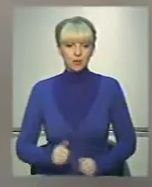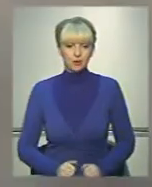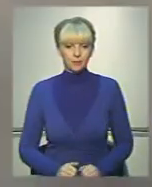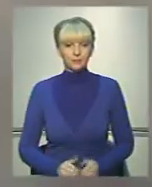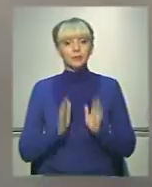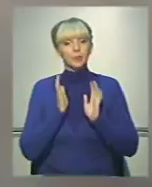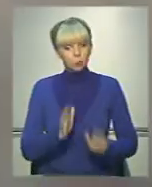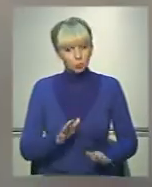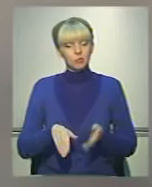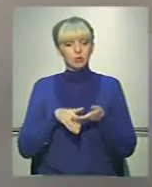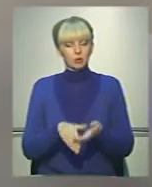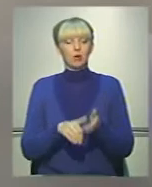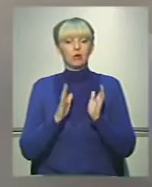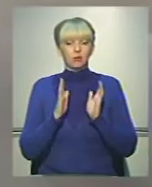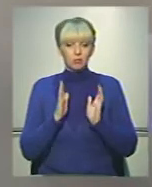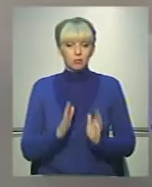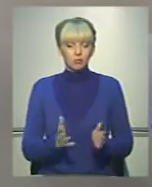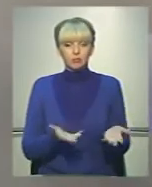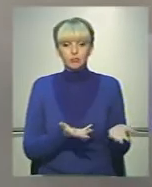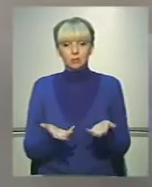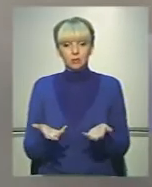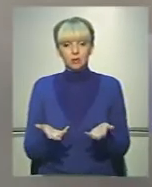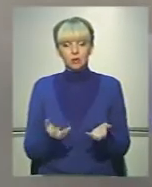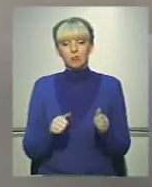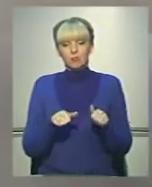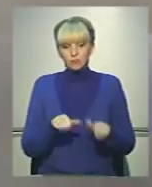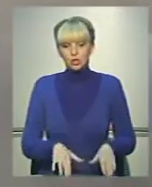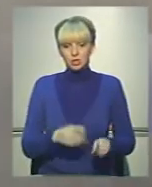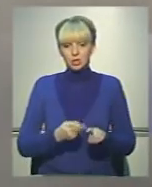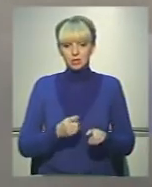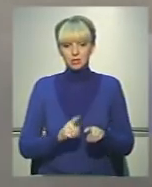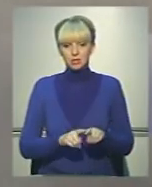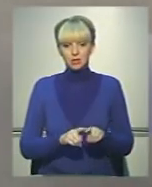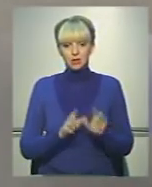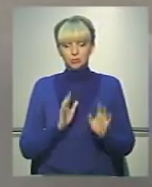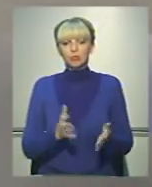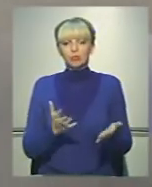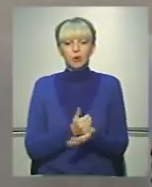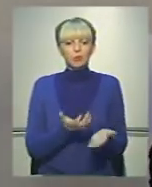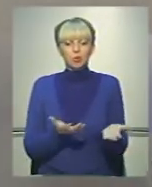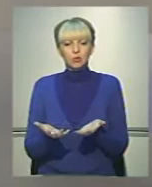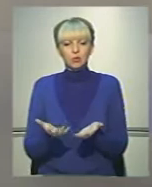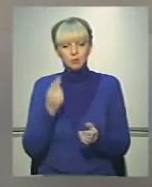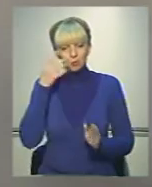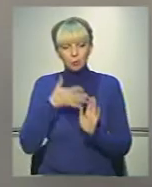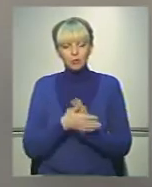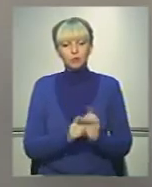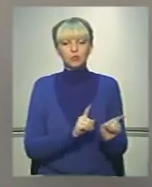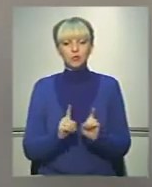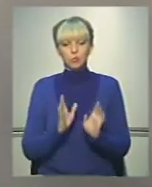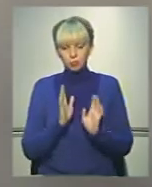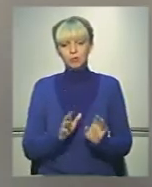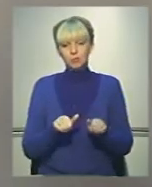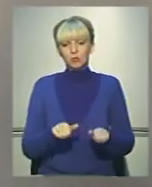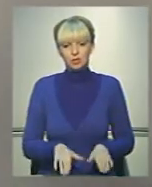Будемо допомагати, будемо якось вирішувати це, будемо знаходити якусь точку, щось